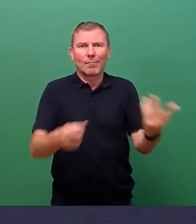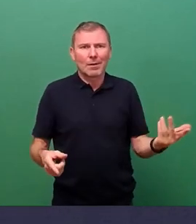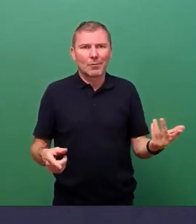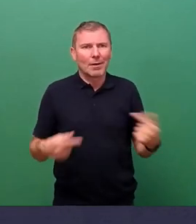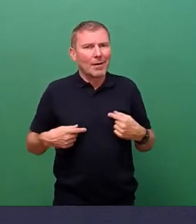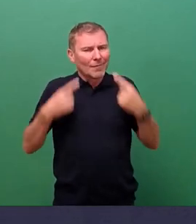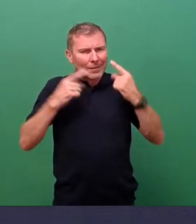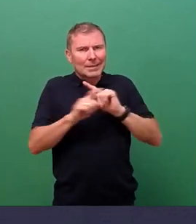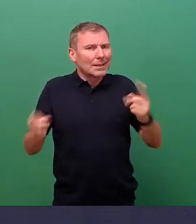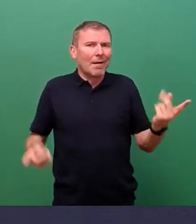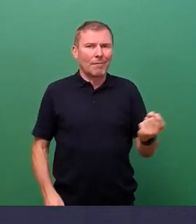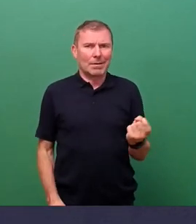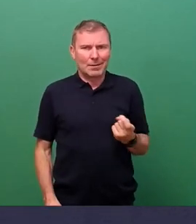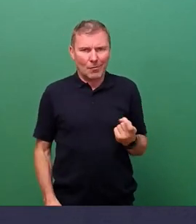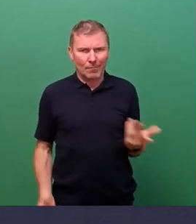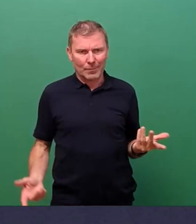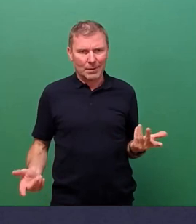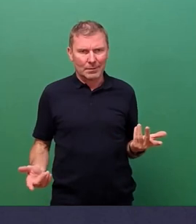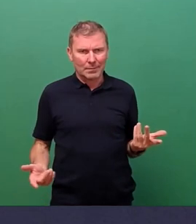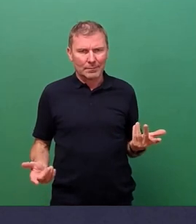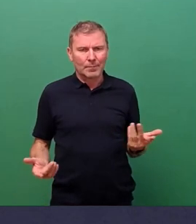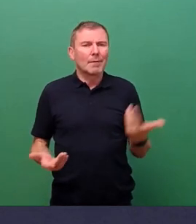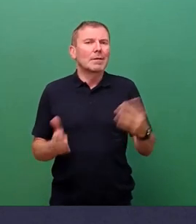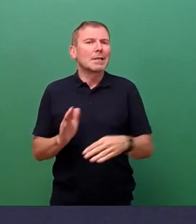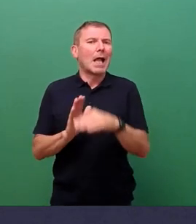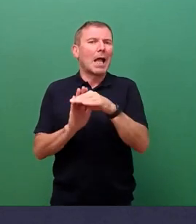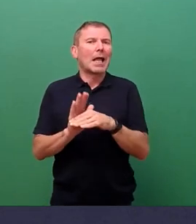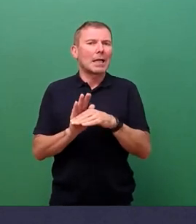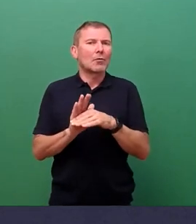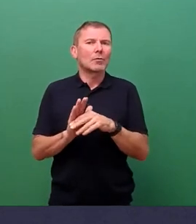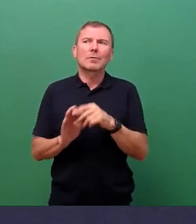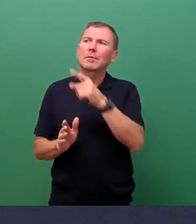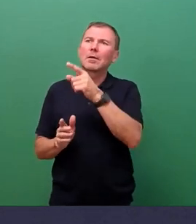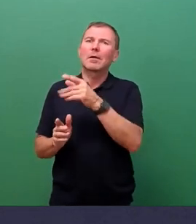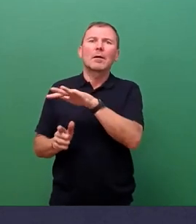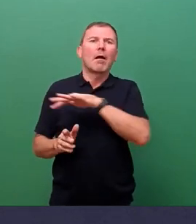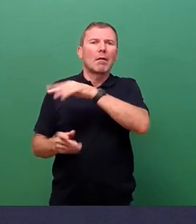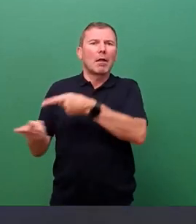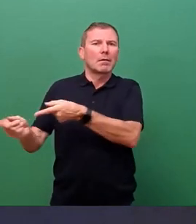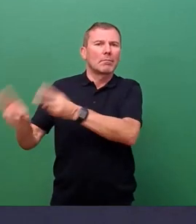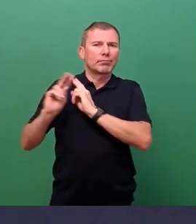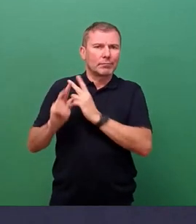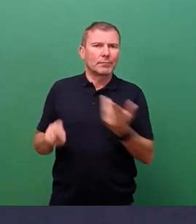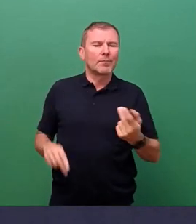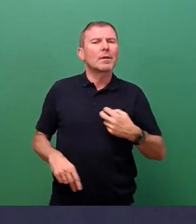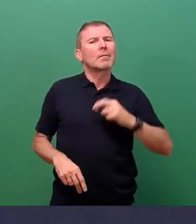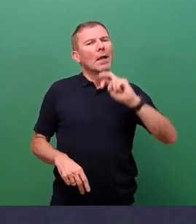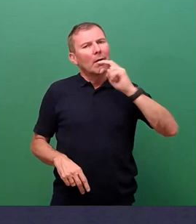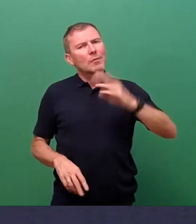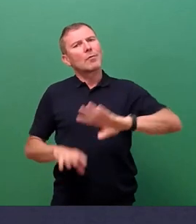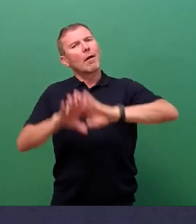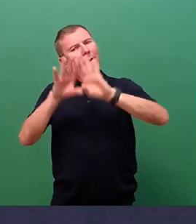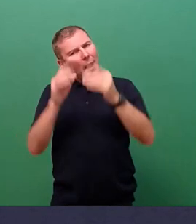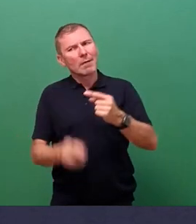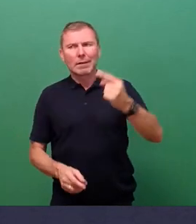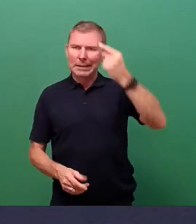zu tun, welche Regelungen sieht der Verordnungsgeber vor. Wir versuchen alles, was möglich ist, im Sinne des